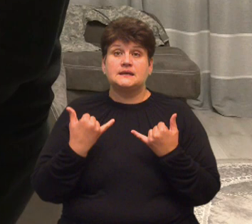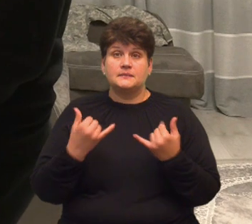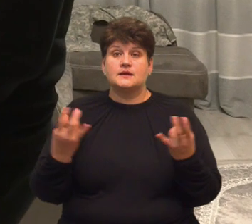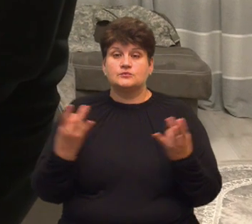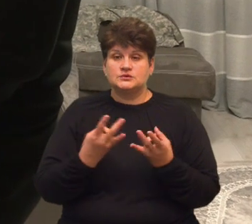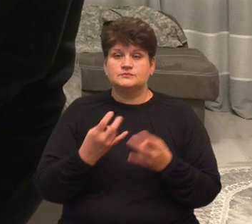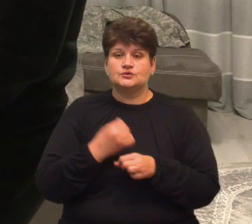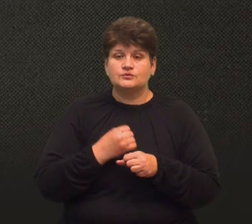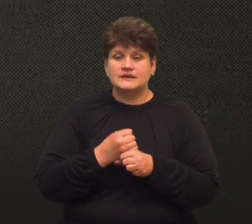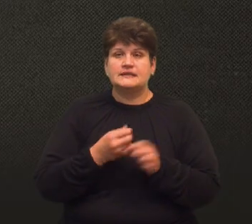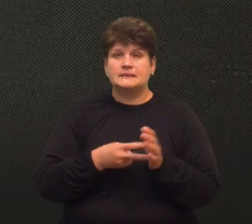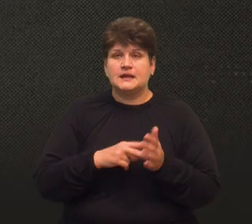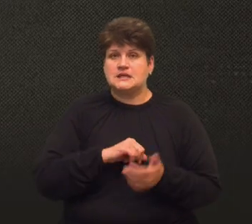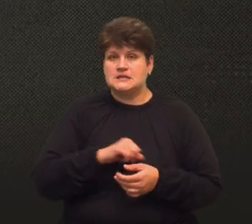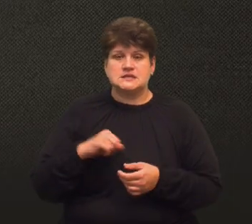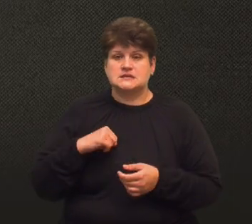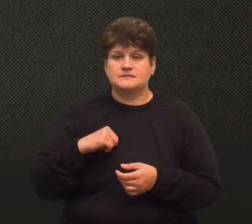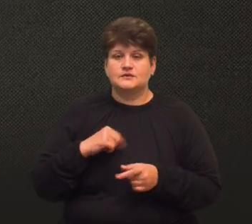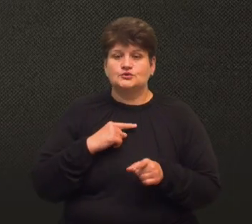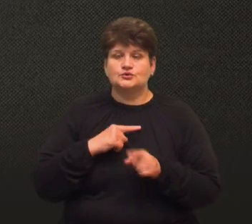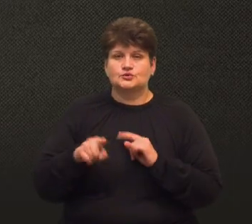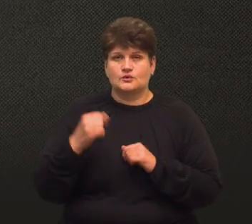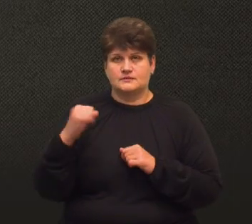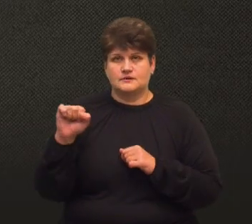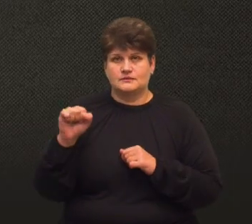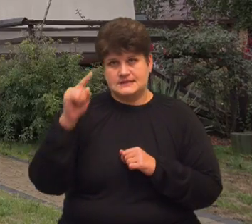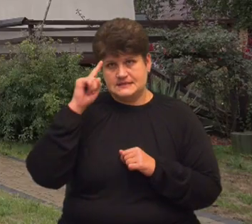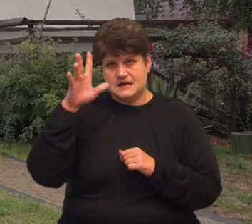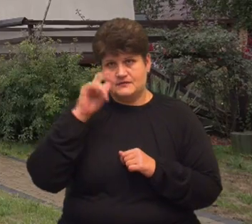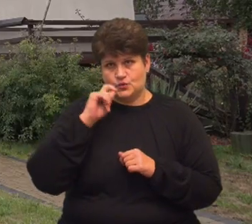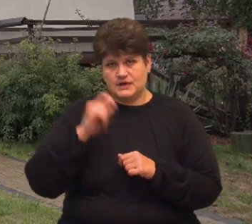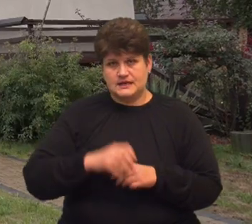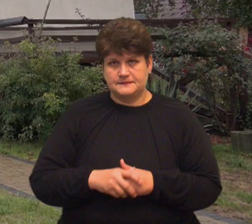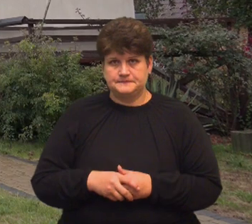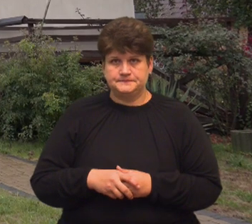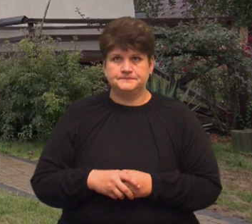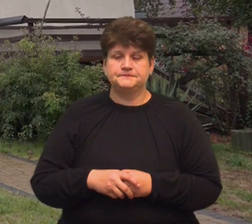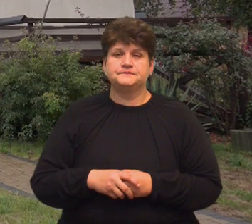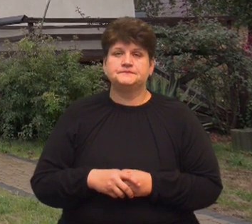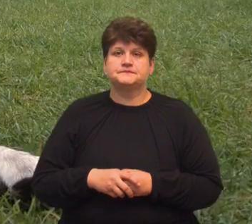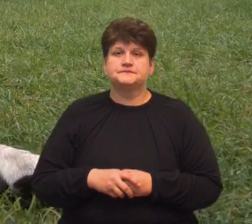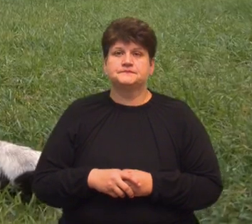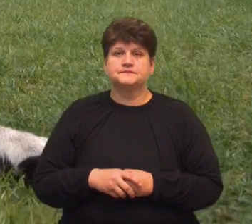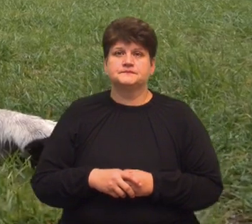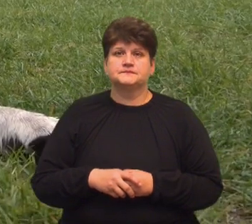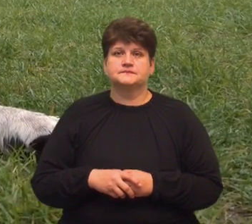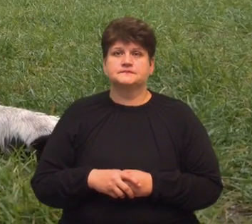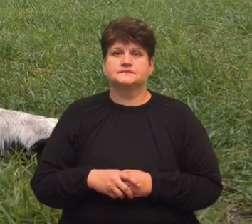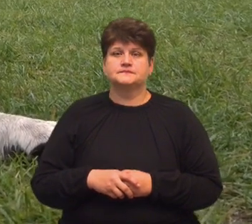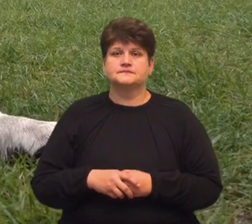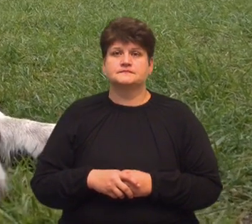втілювати плани самі. До скорої перемоги. Слава Україні! Оксана Максимлюк, Оксана Галіяш, Суспільне новини,